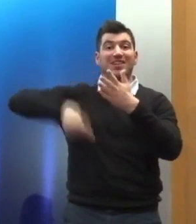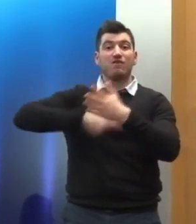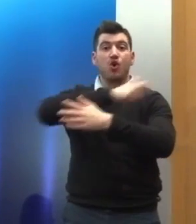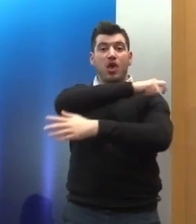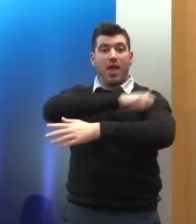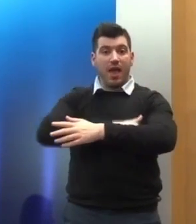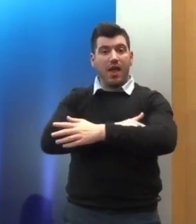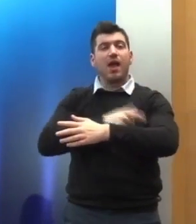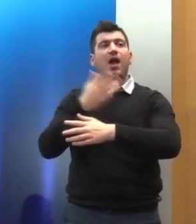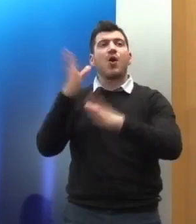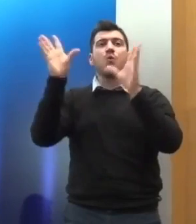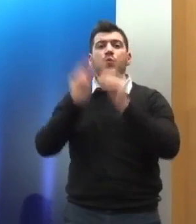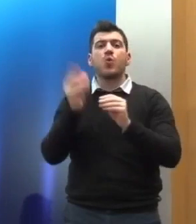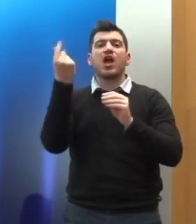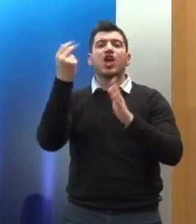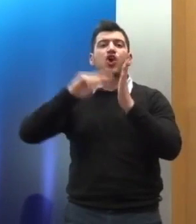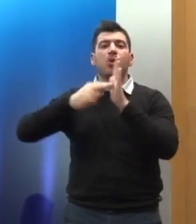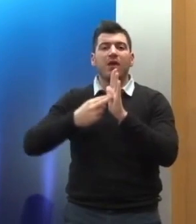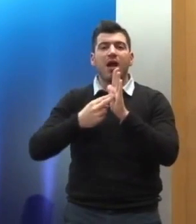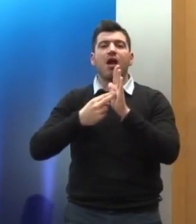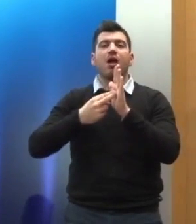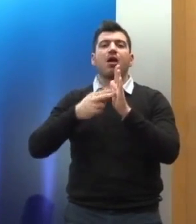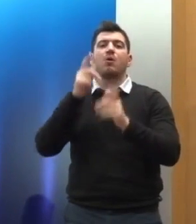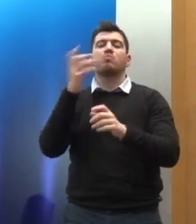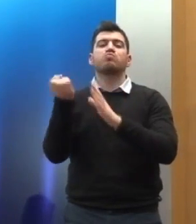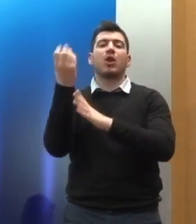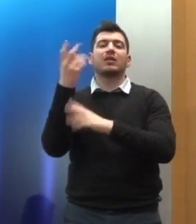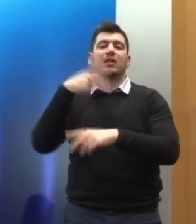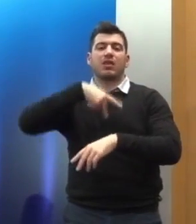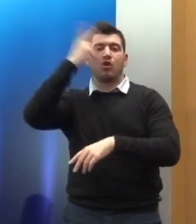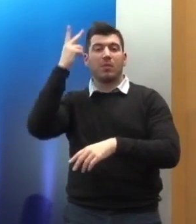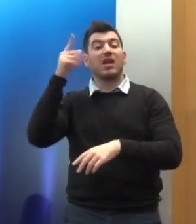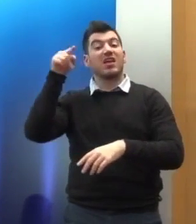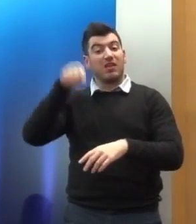για τα οικονομικά, κοινωνικά και πολιτιστικά δικαιώματα που επιτρέπει και αυτό την ατομική προσφύγη.